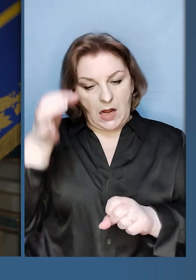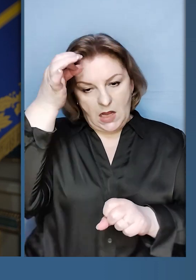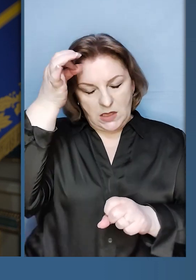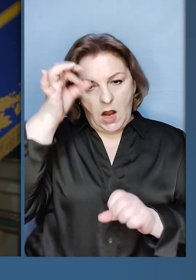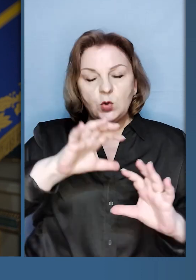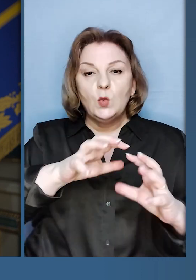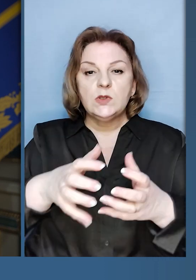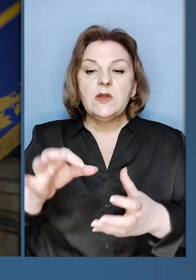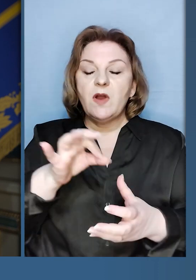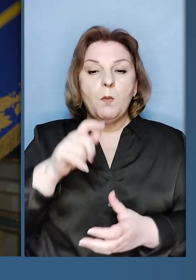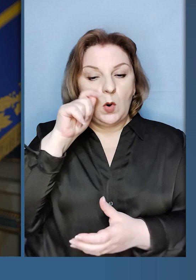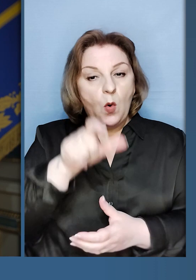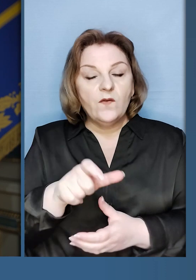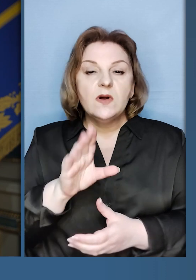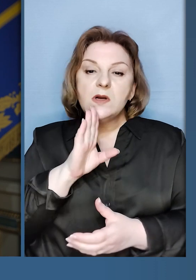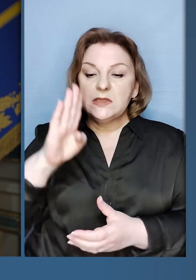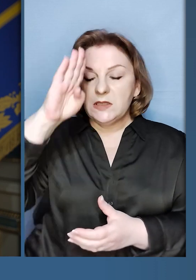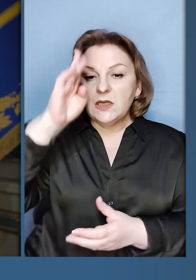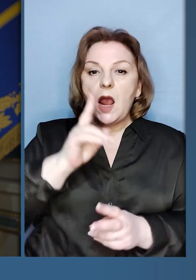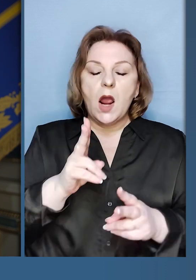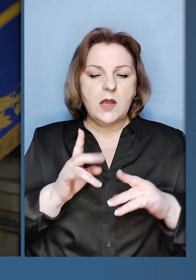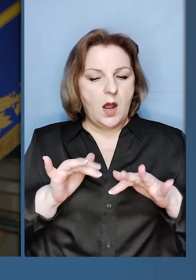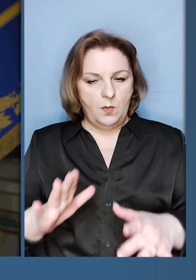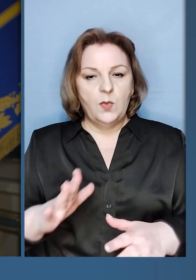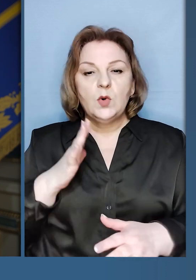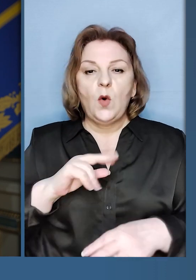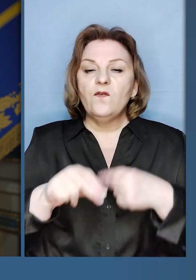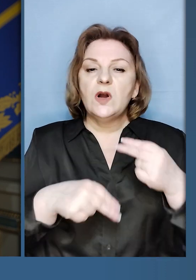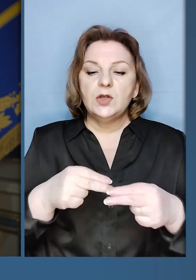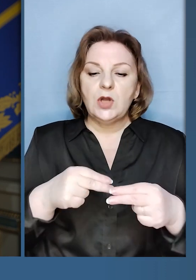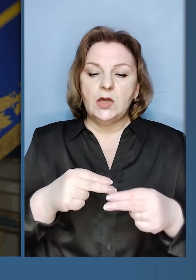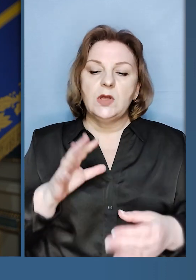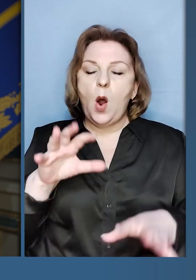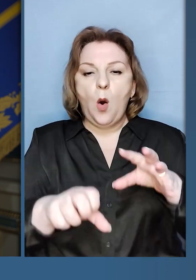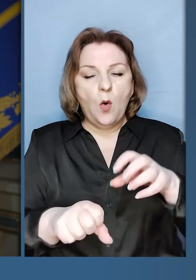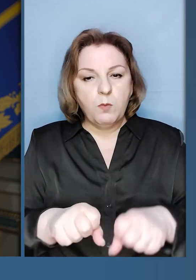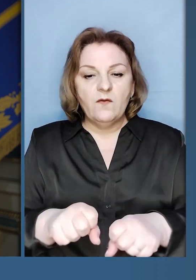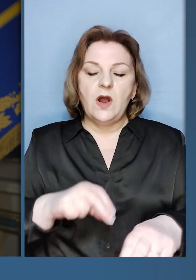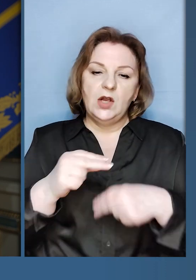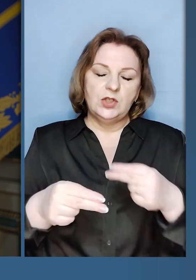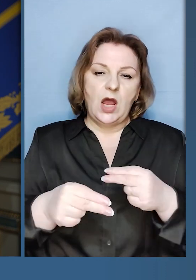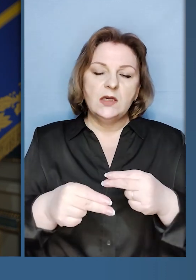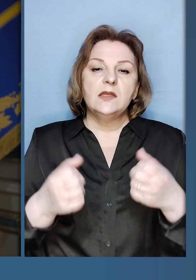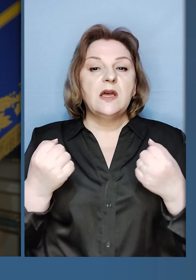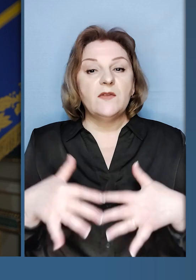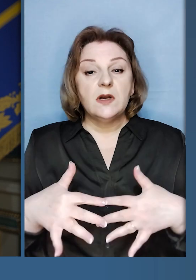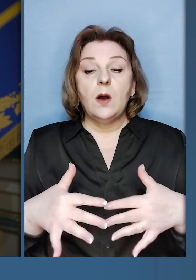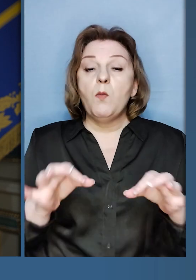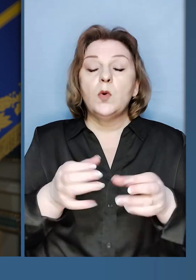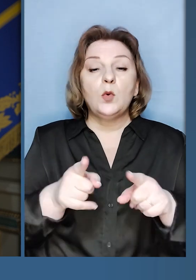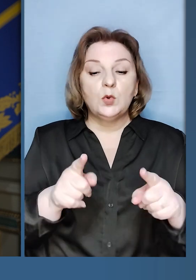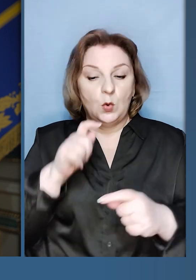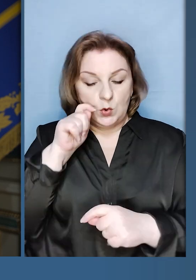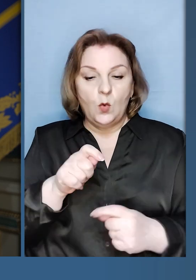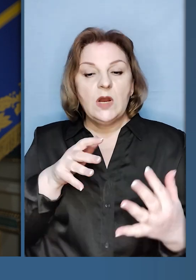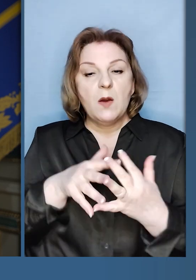здатен нагадувати світу про українців і українок, які прийшли через окупацію, через втрати, про